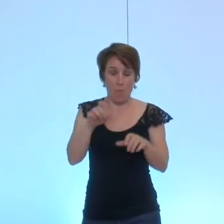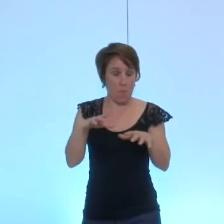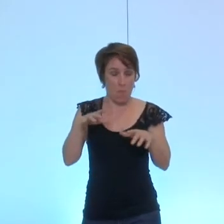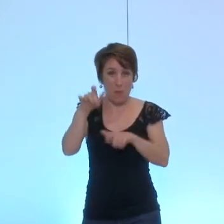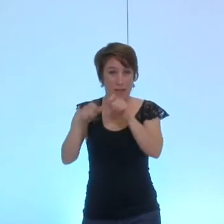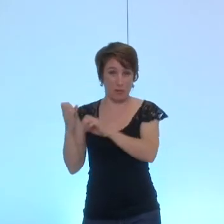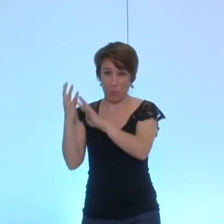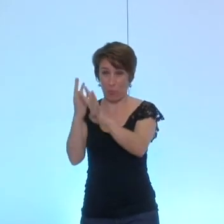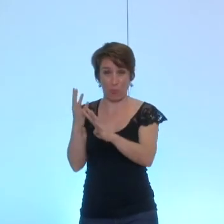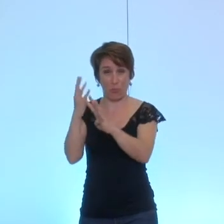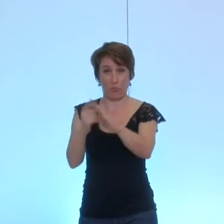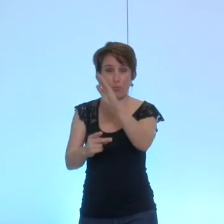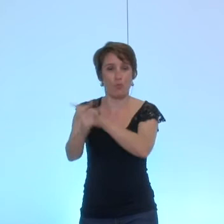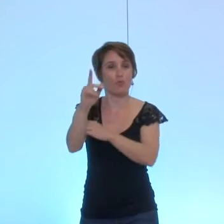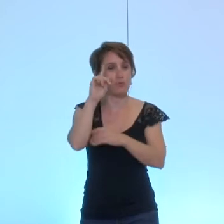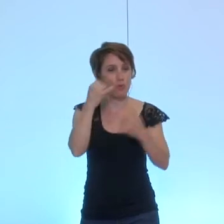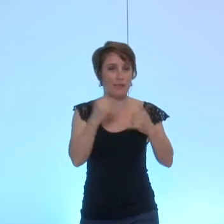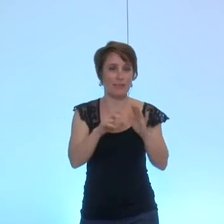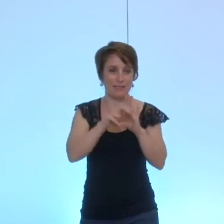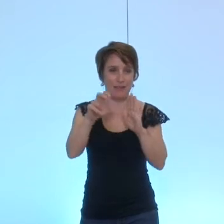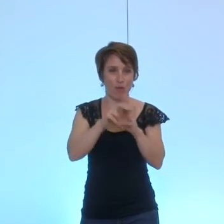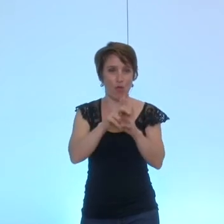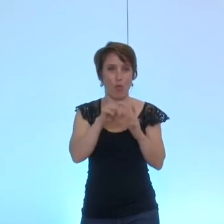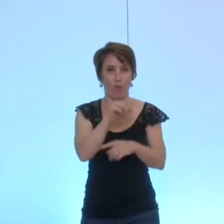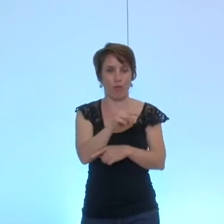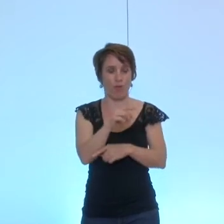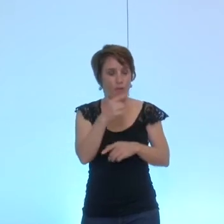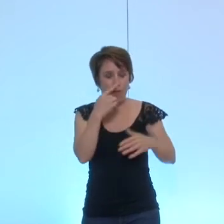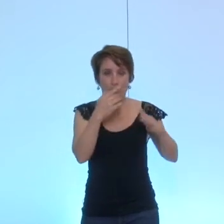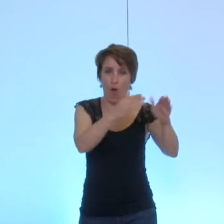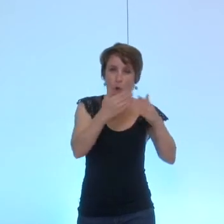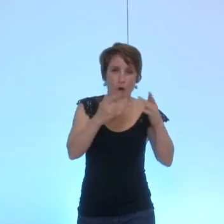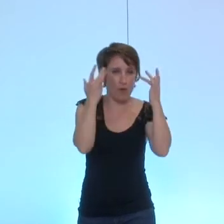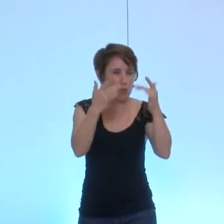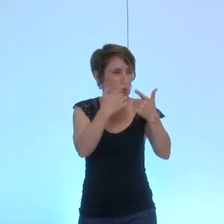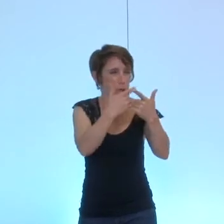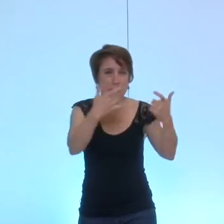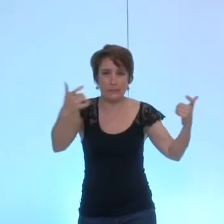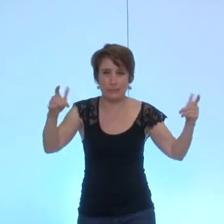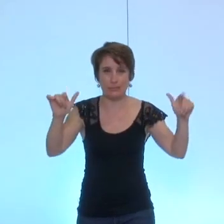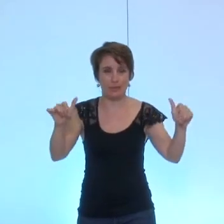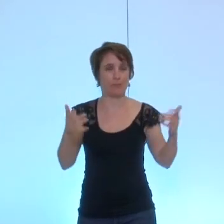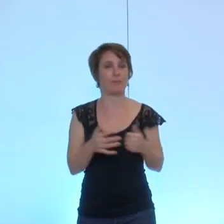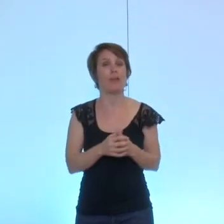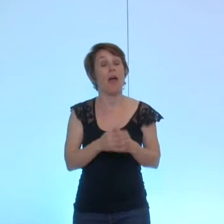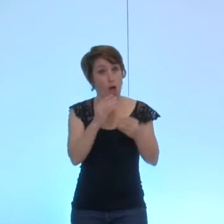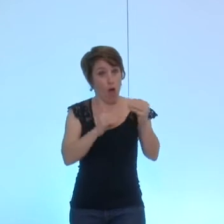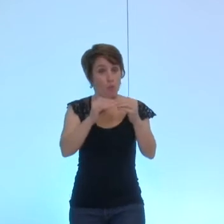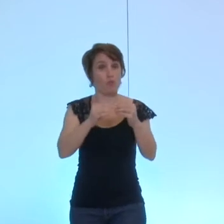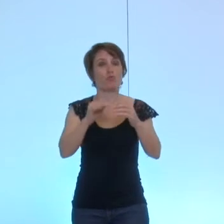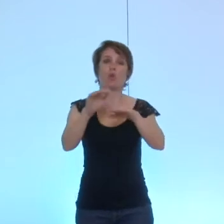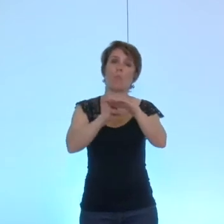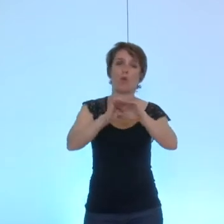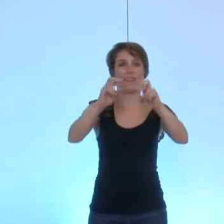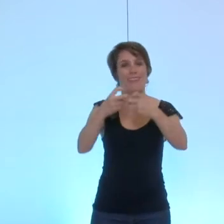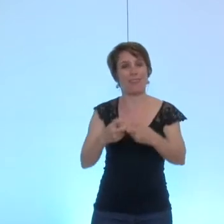infrastructure culturelle et d'une offre complète dans ce domaine elle est adossée à une politique tarifaire adaptée par